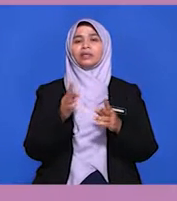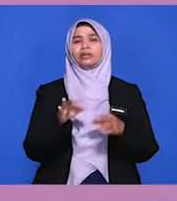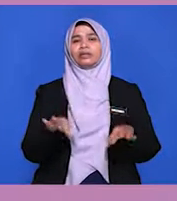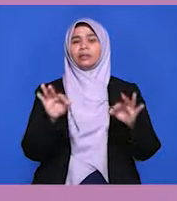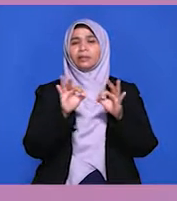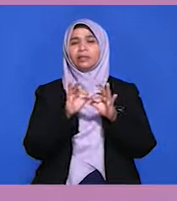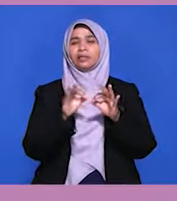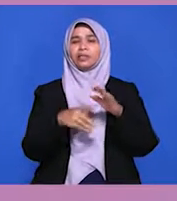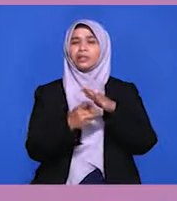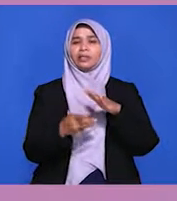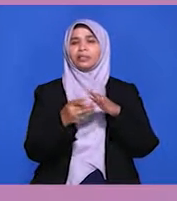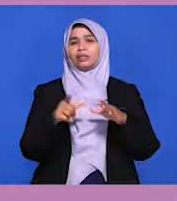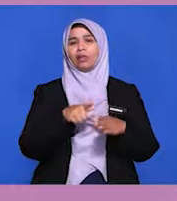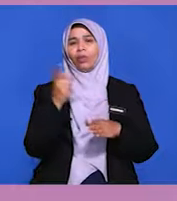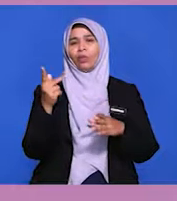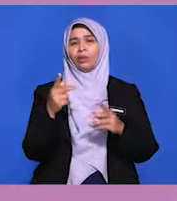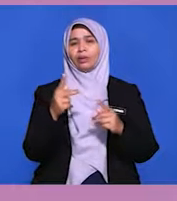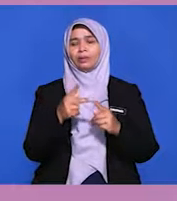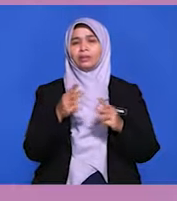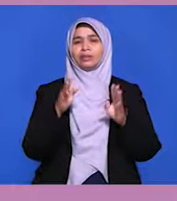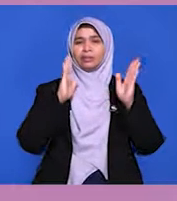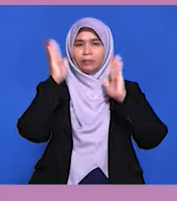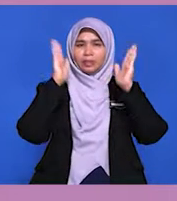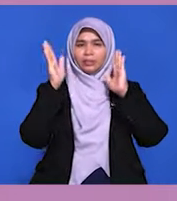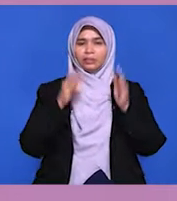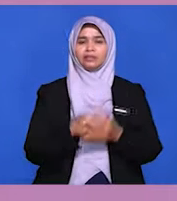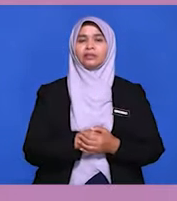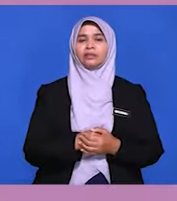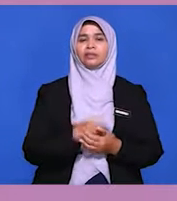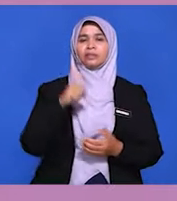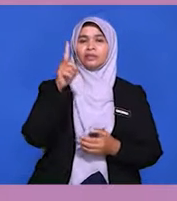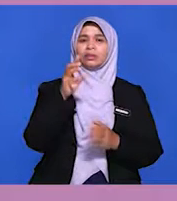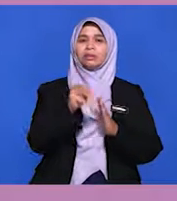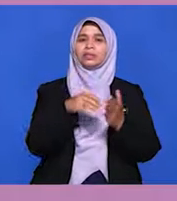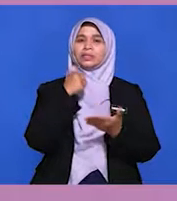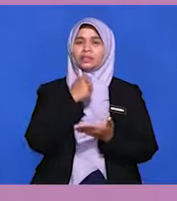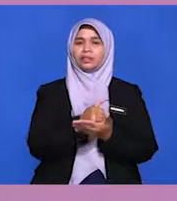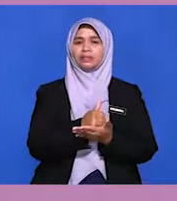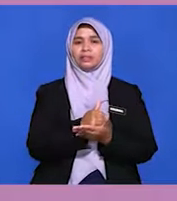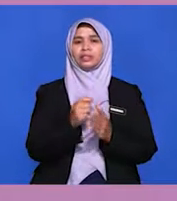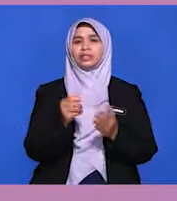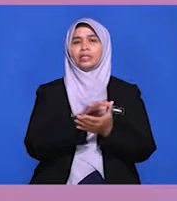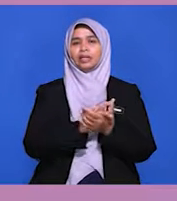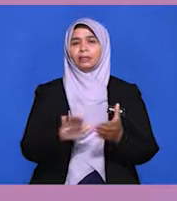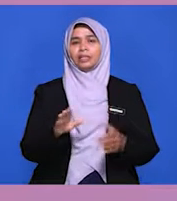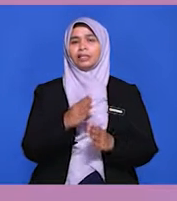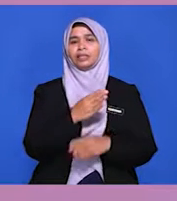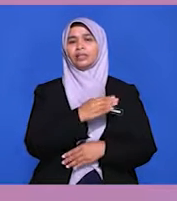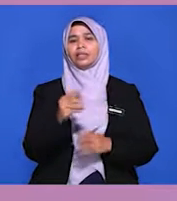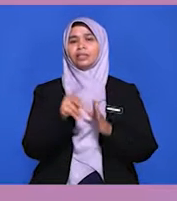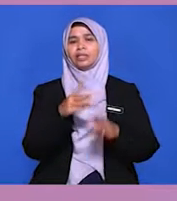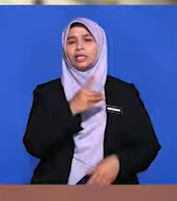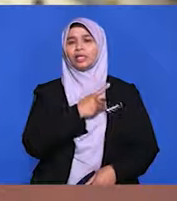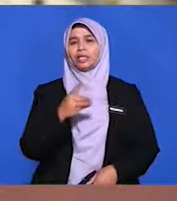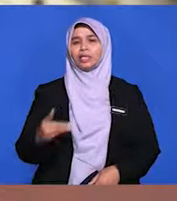menjalankan dasar luar kepada Malaysia? Yang pertama, menjamin keselamatan dan kedaulatan negara.